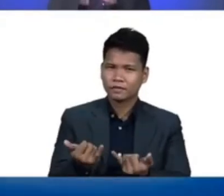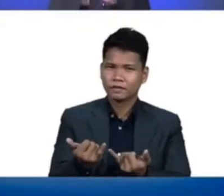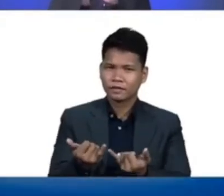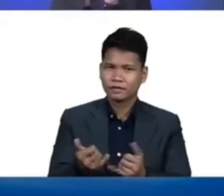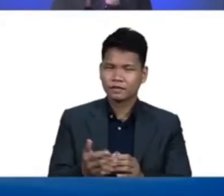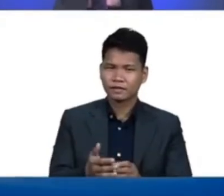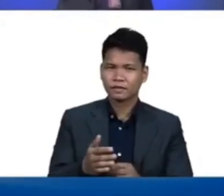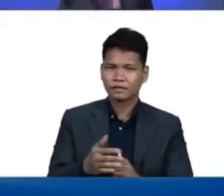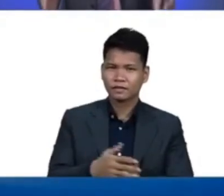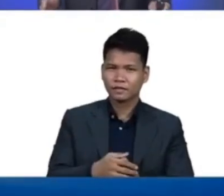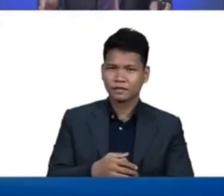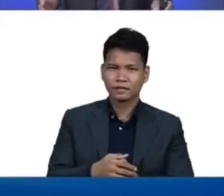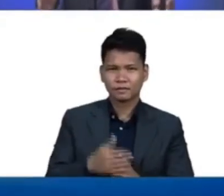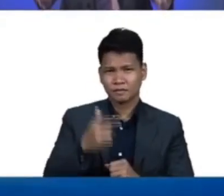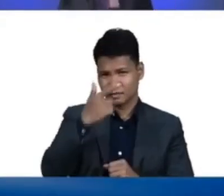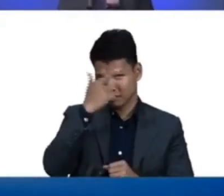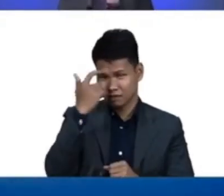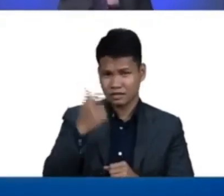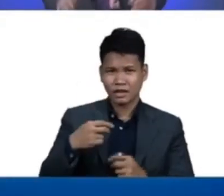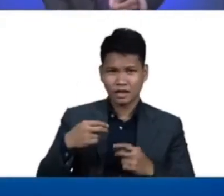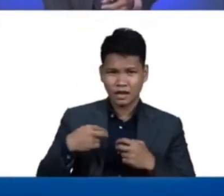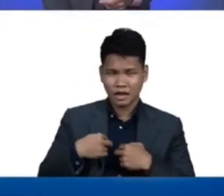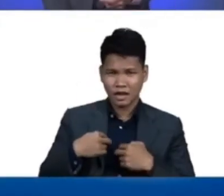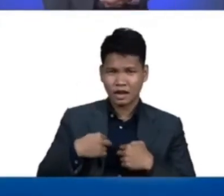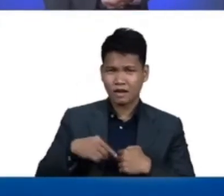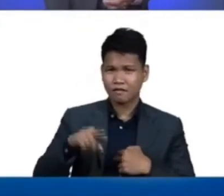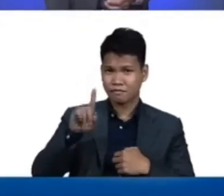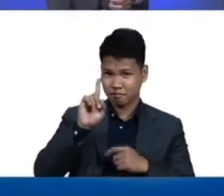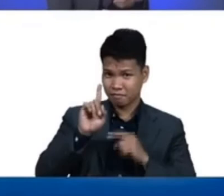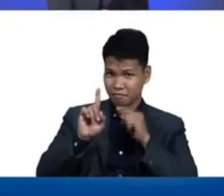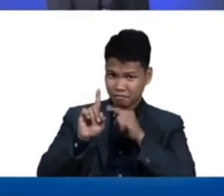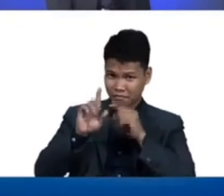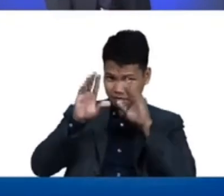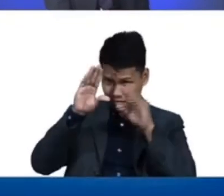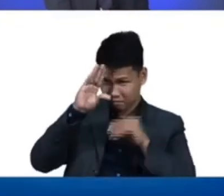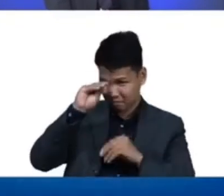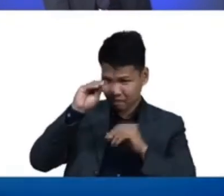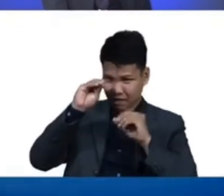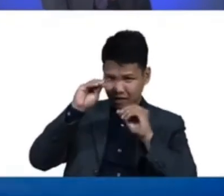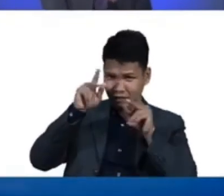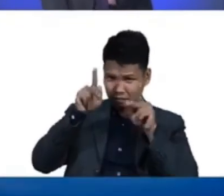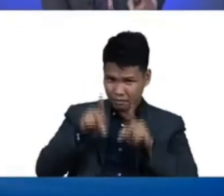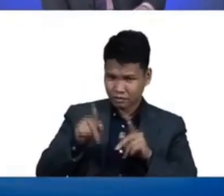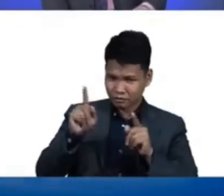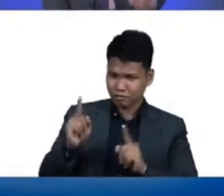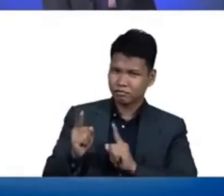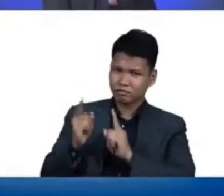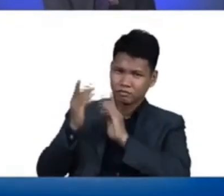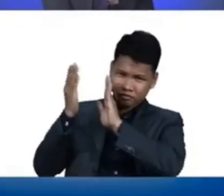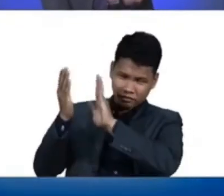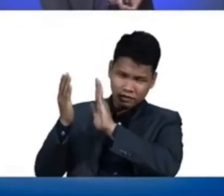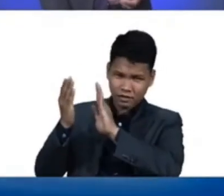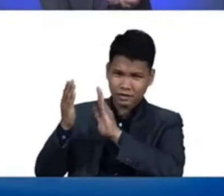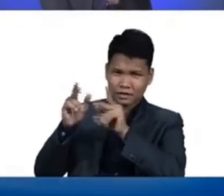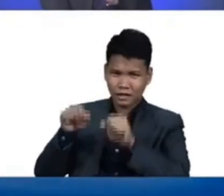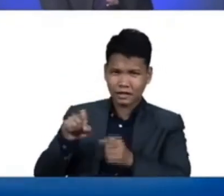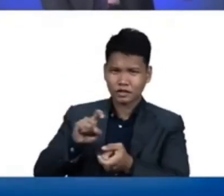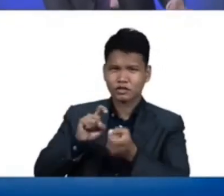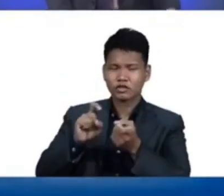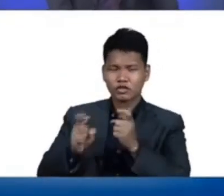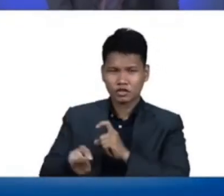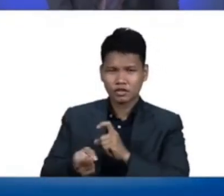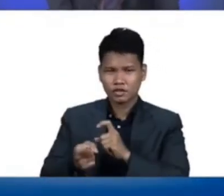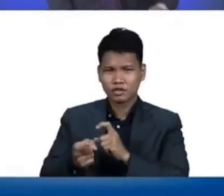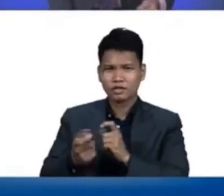dahil po ang isang tao na nasa kay kristo ay magiging bagong nila lang if